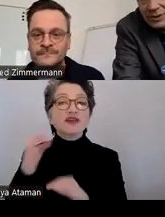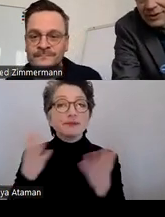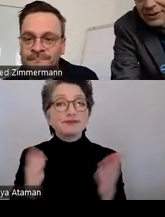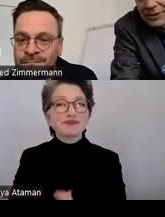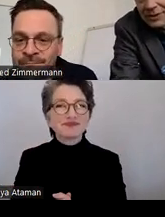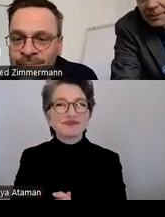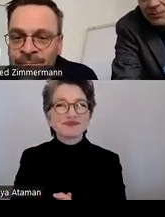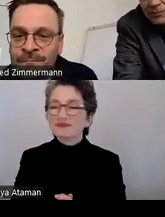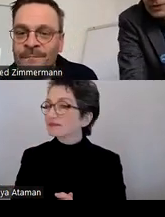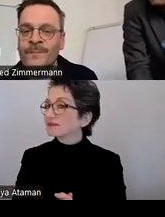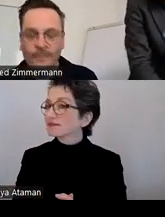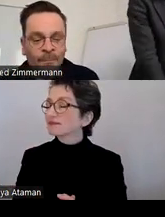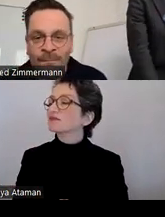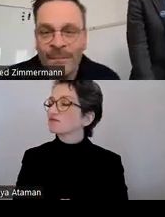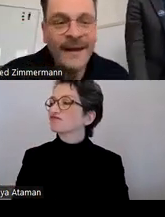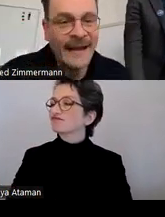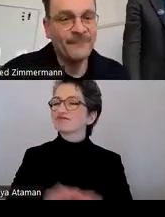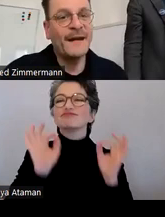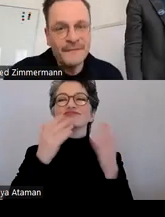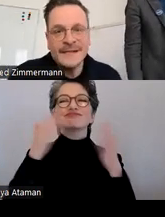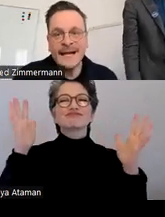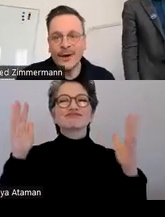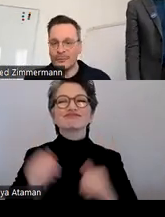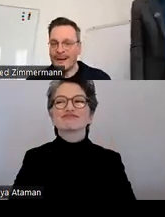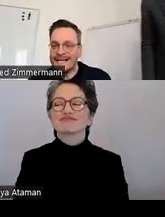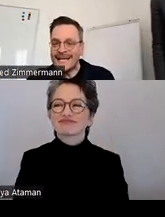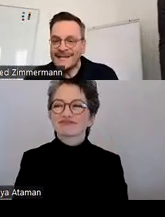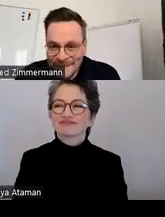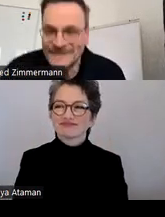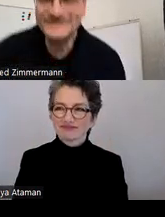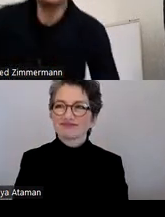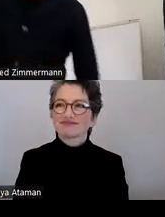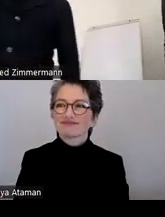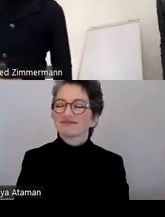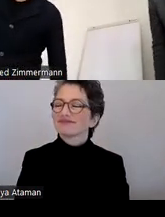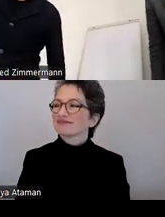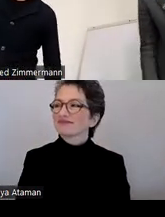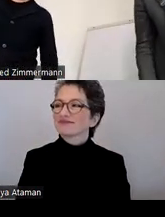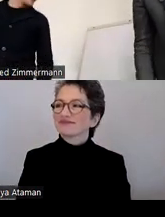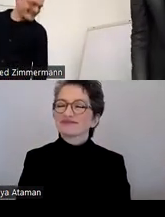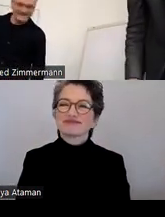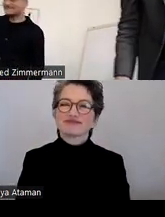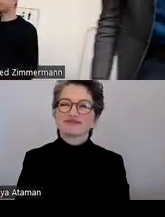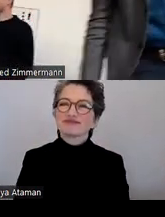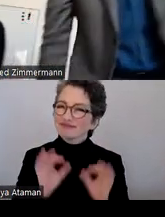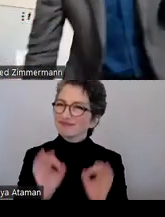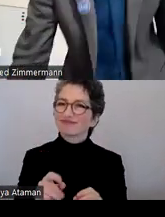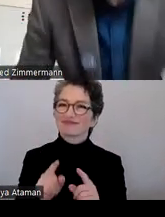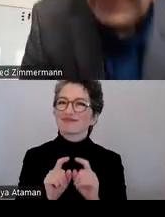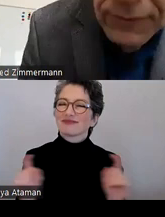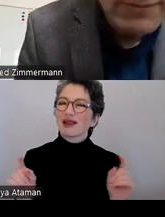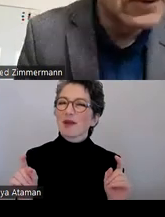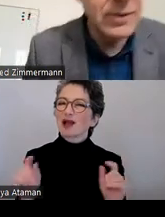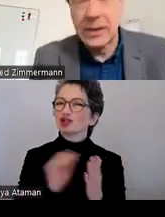Ich sehe gerade keine, ja. Also, Dankeschön. Ja, dann vielen Dank auch von meiner Seite. Sehr gut, mal, dass wir das Thema mal zu den